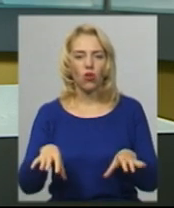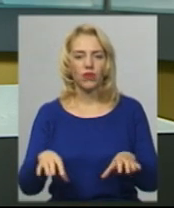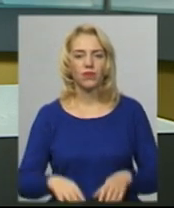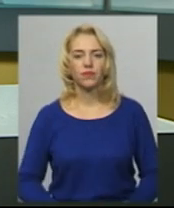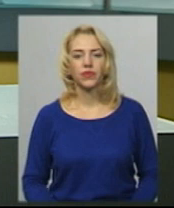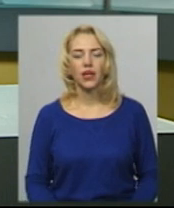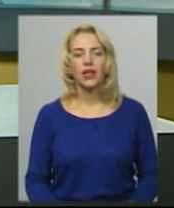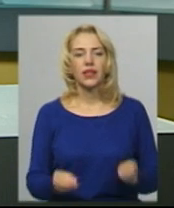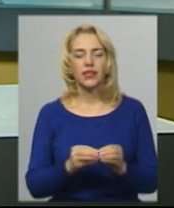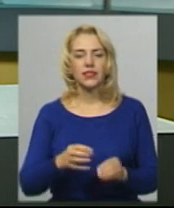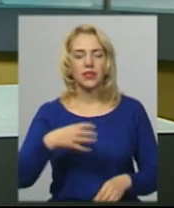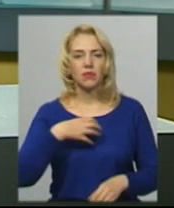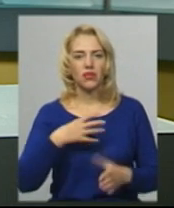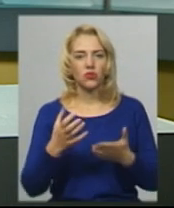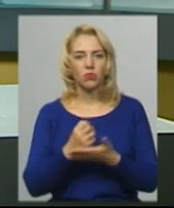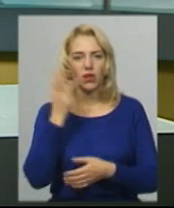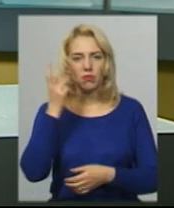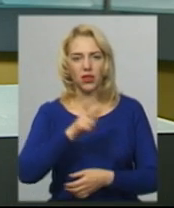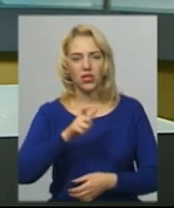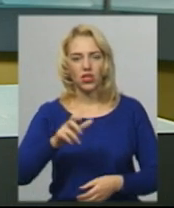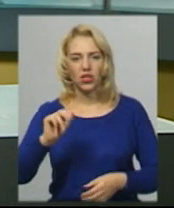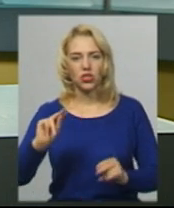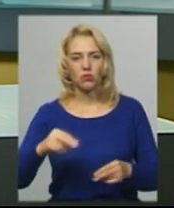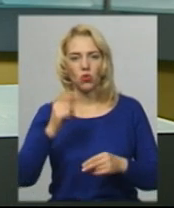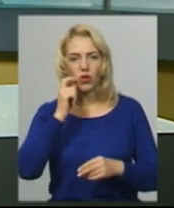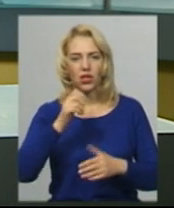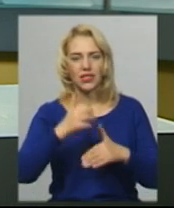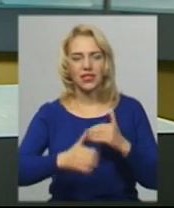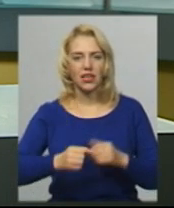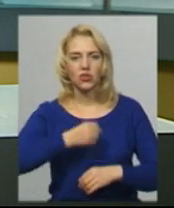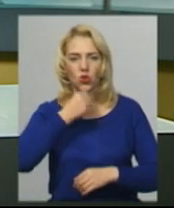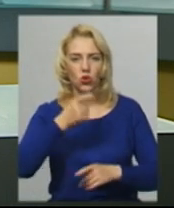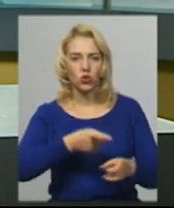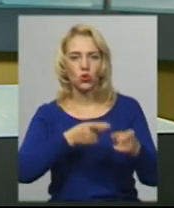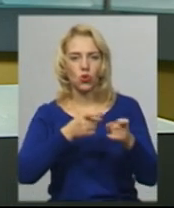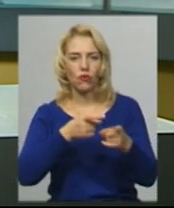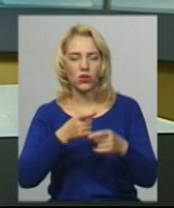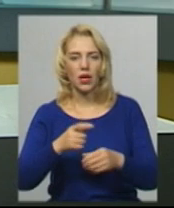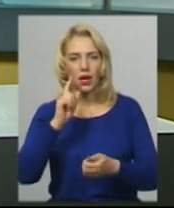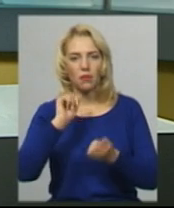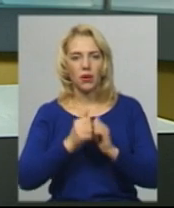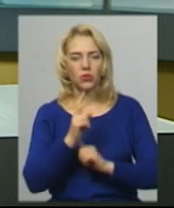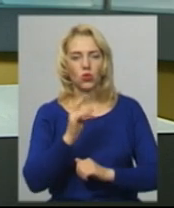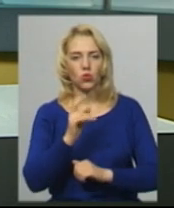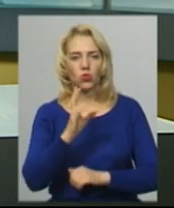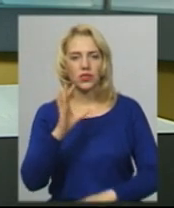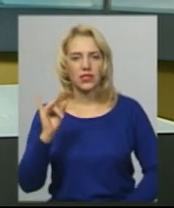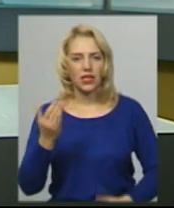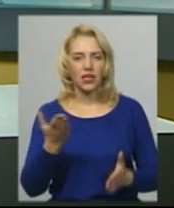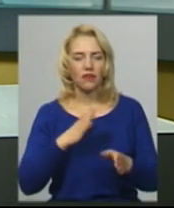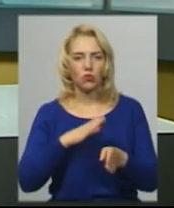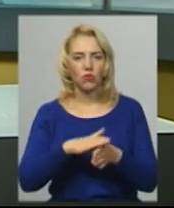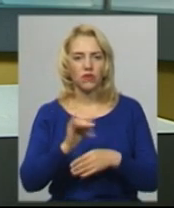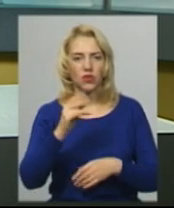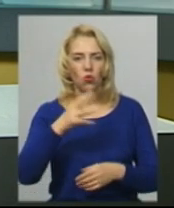10 медалей здобули хмельничани на чемпіонаті України серед дорослих з кульової стрільби пам'яті Анатолія Кукси, який відбувався у